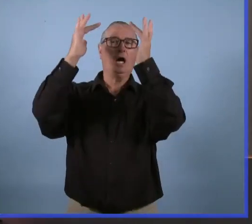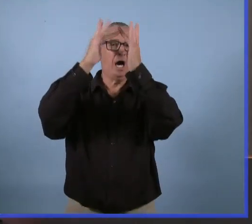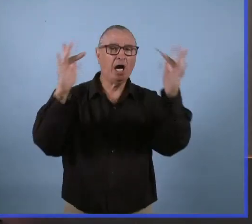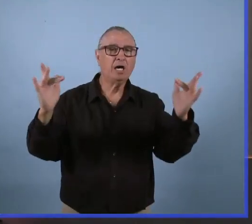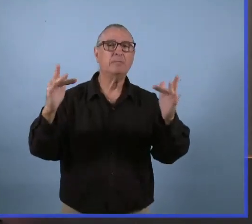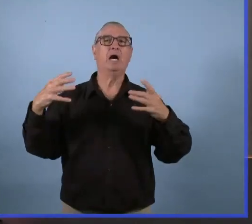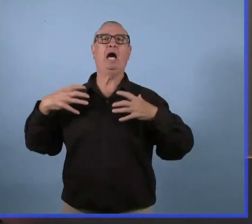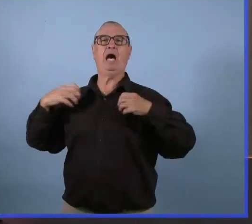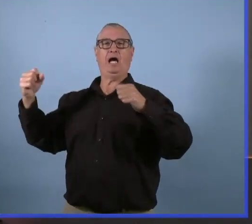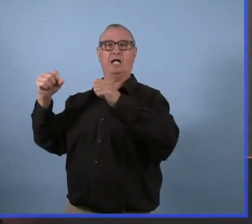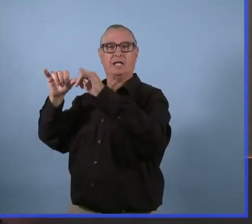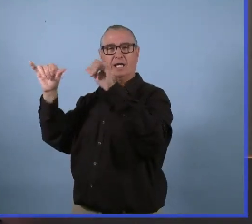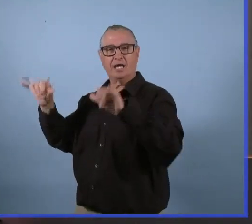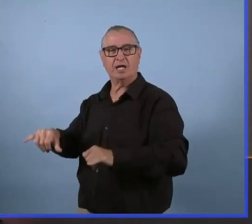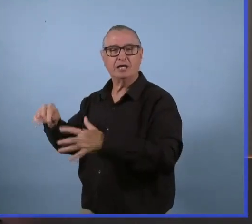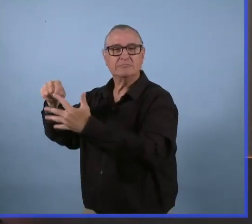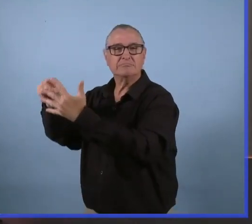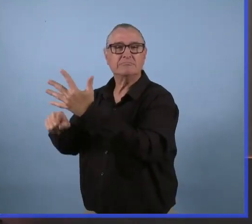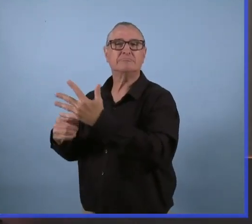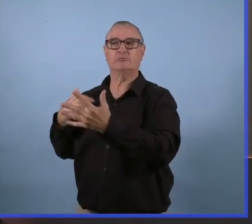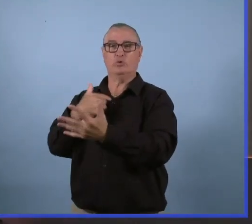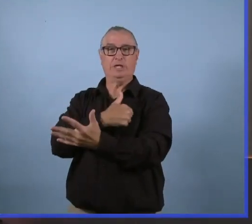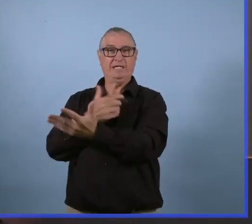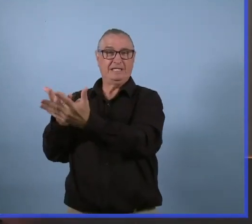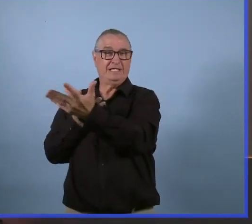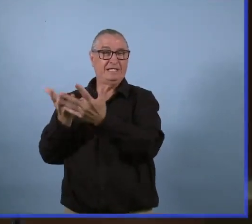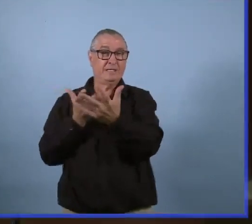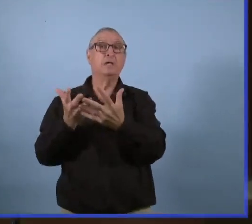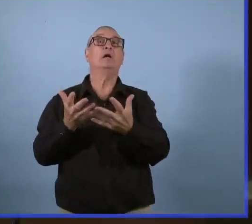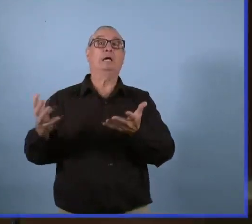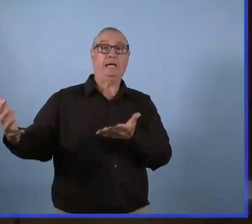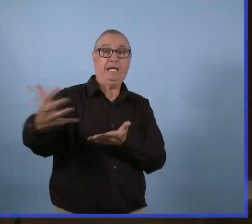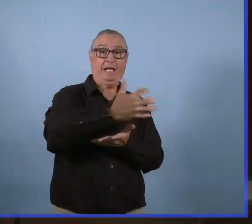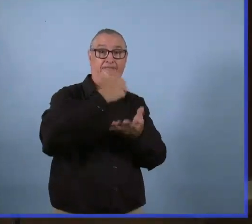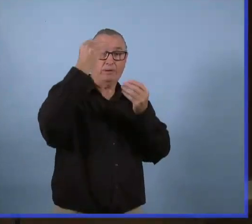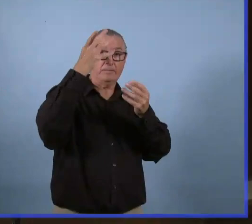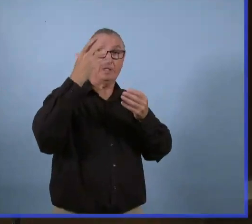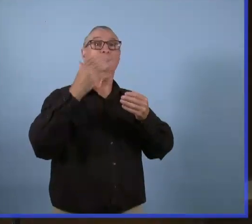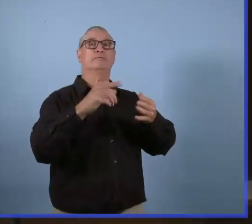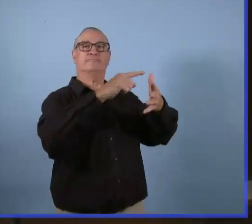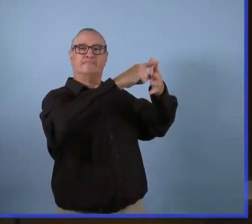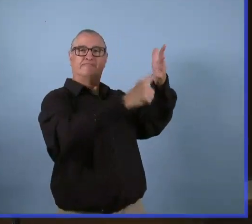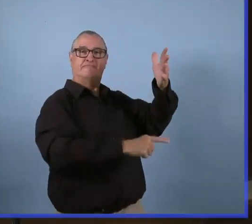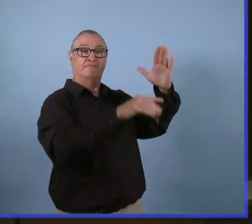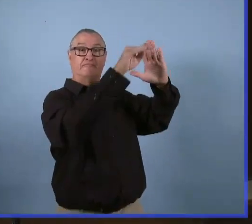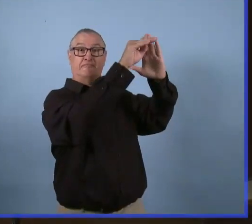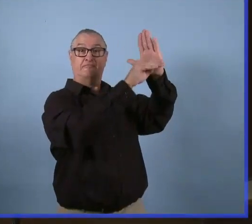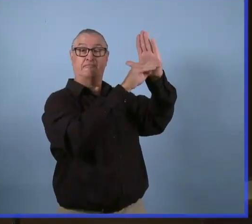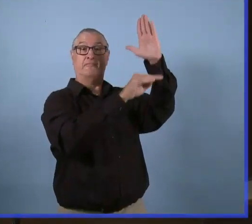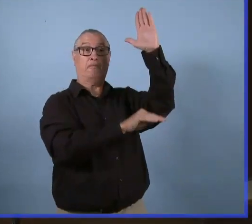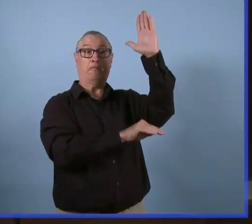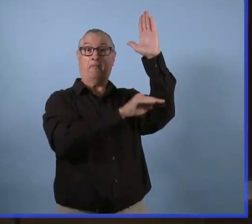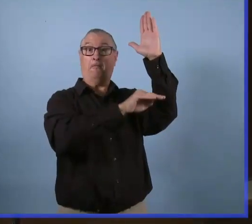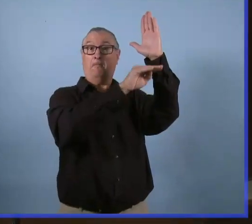Quand on aura plus de renseignements, et ce sera la semaine prochaine, on rendra ces renseignements publics.